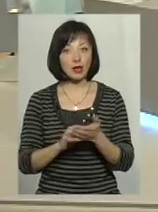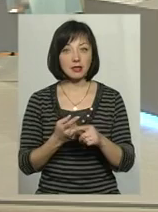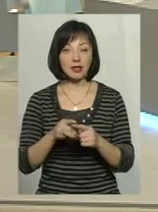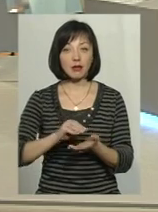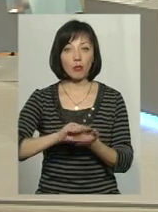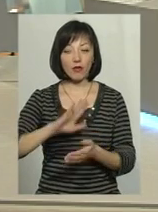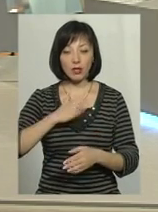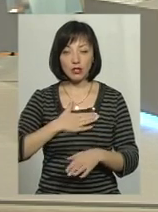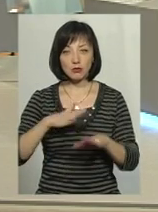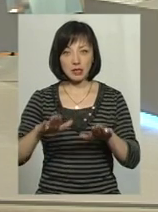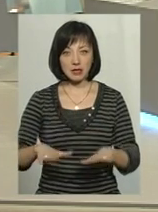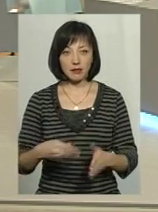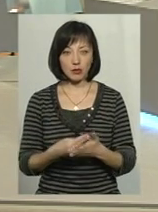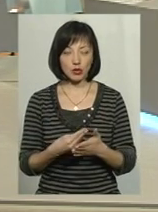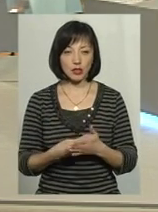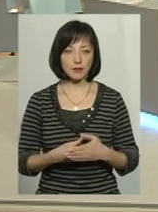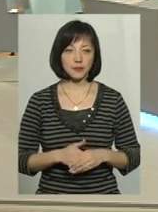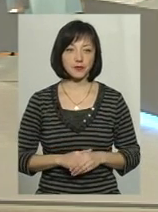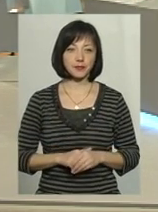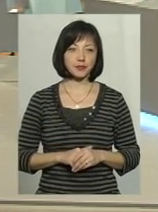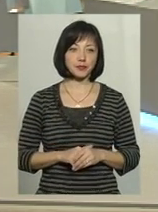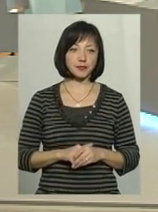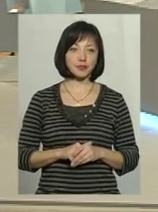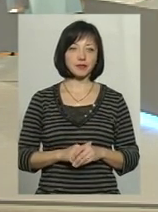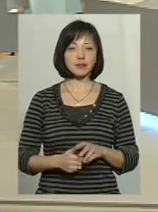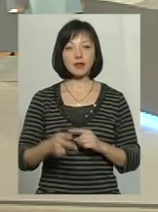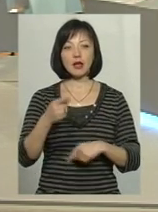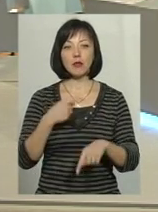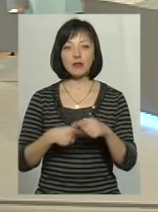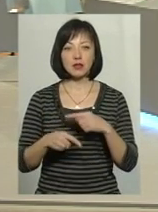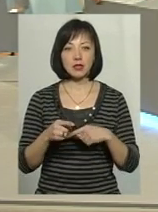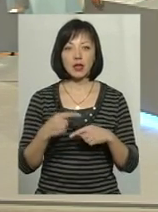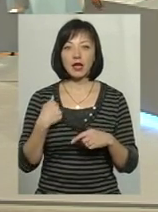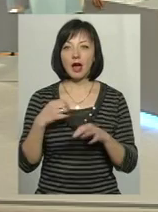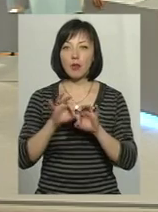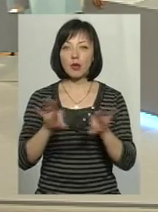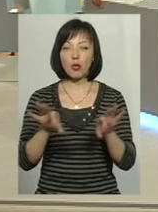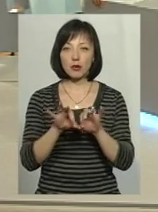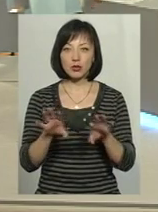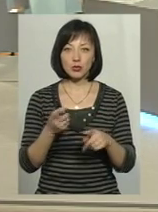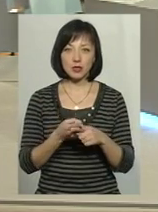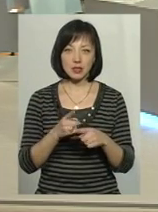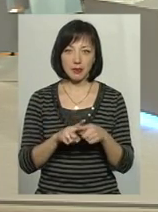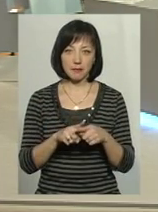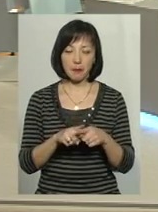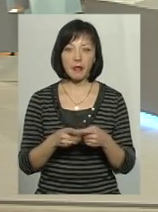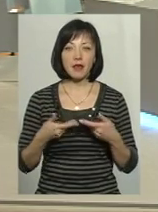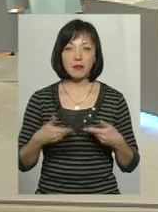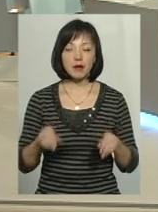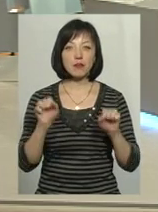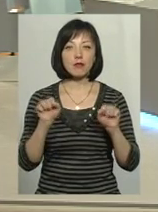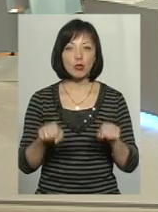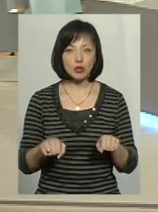наповнення наших місцевих бюджетів. Повертаючись до чиновників. Можливо, я прокоментую це. Ми можемо